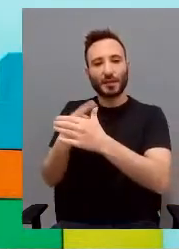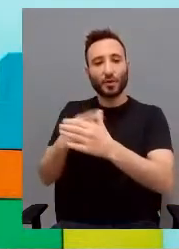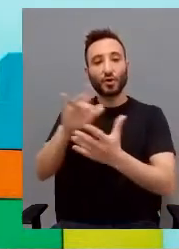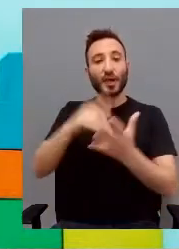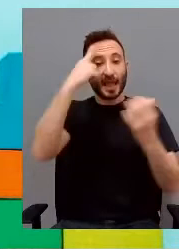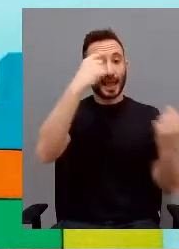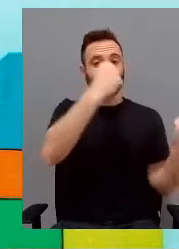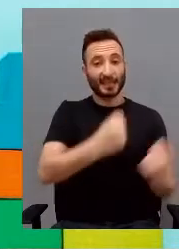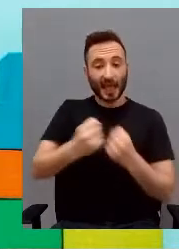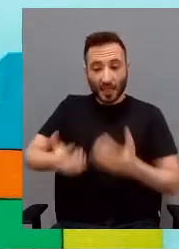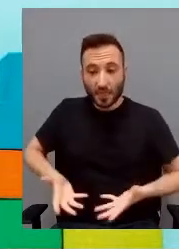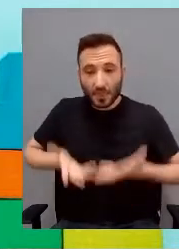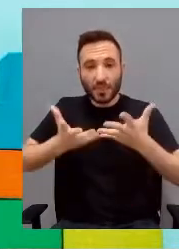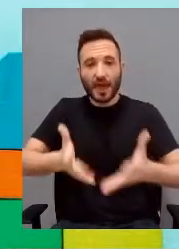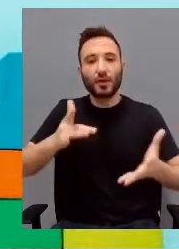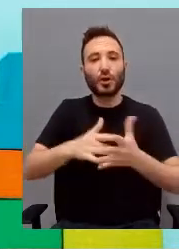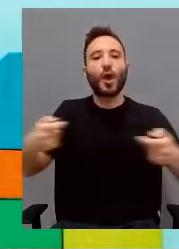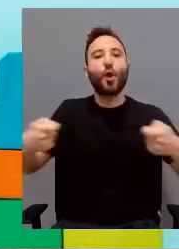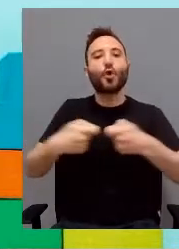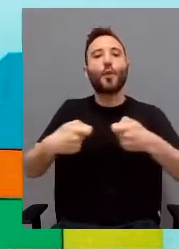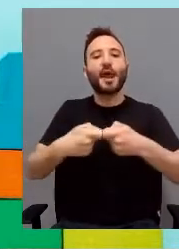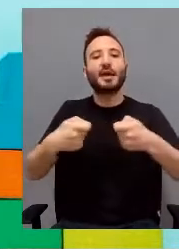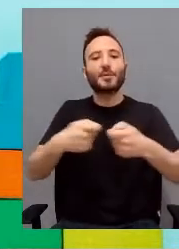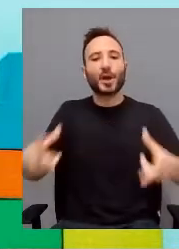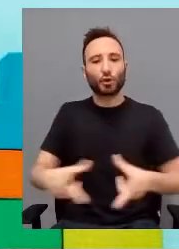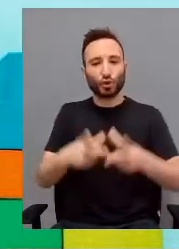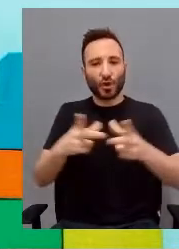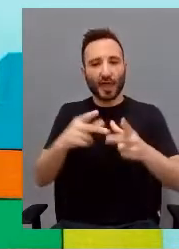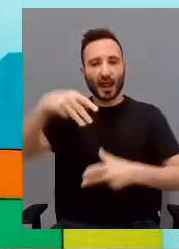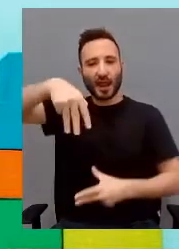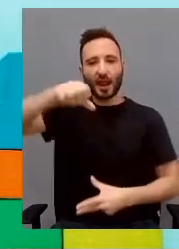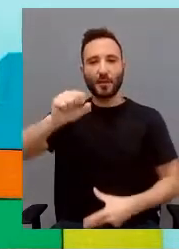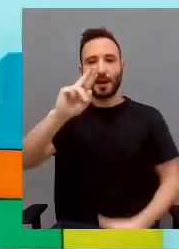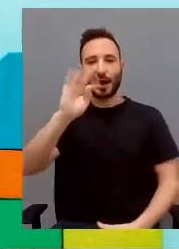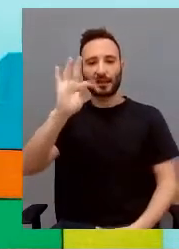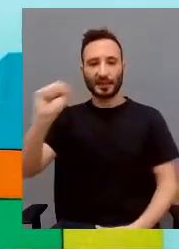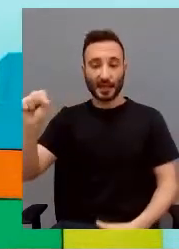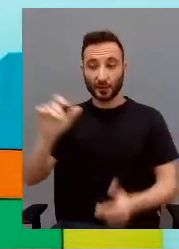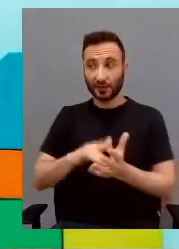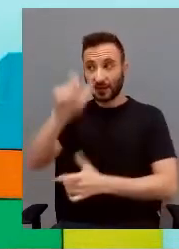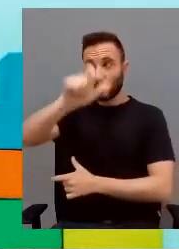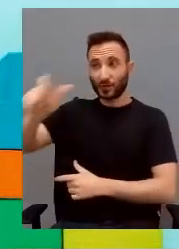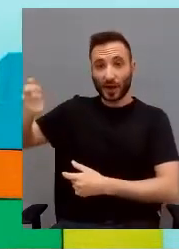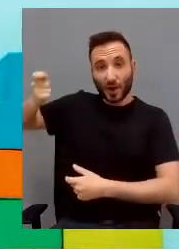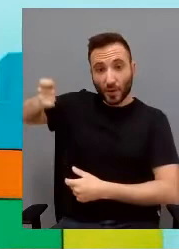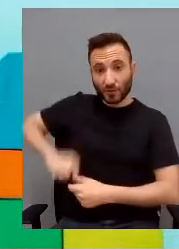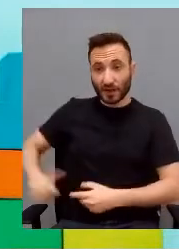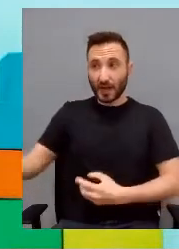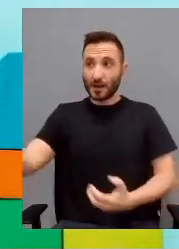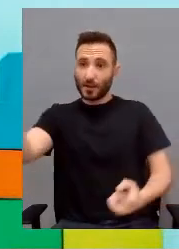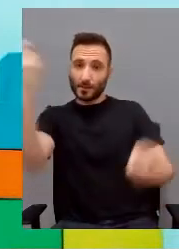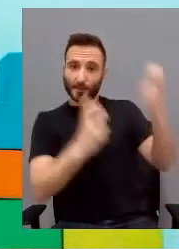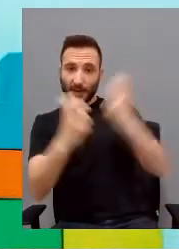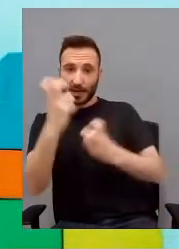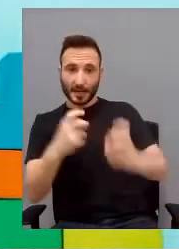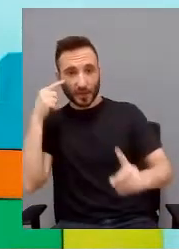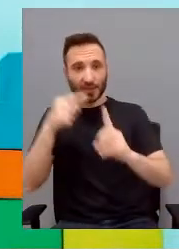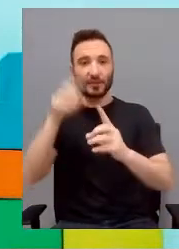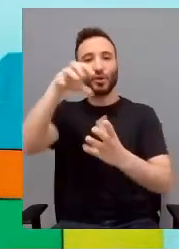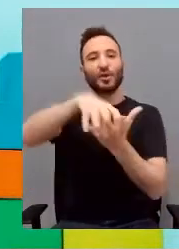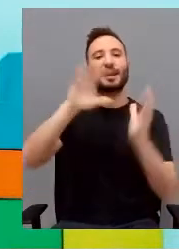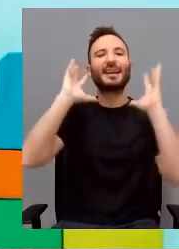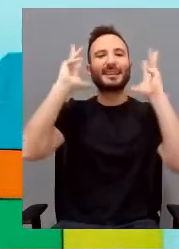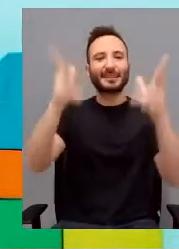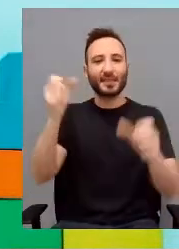Cooperativa Sociale Marta, da cui vengono i professionali che lavorano a Cascina Rossago. Ok,